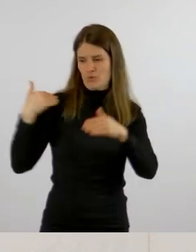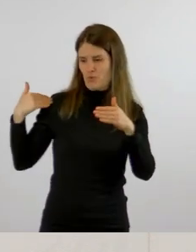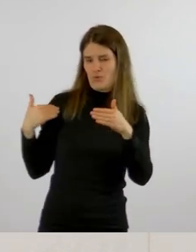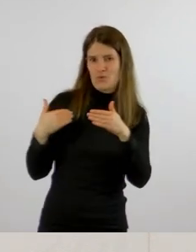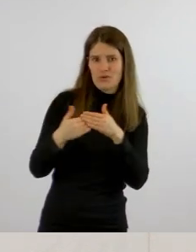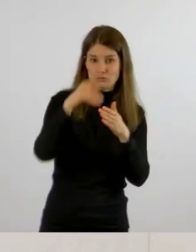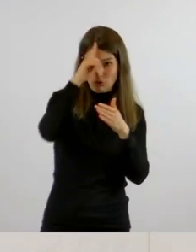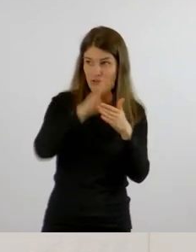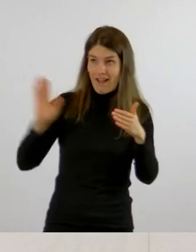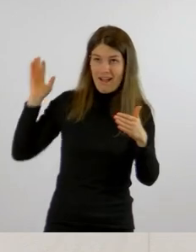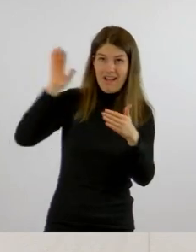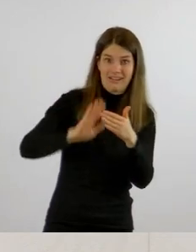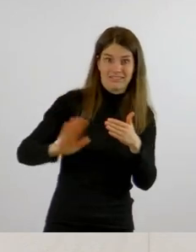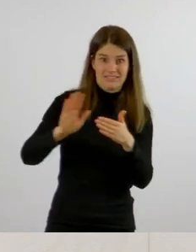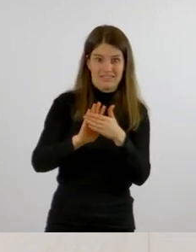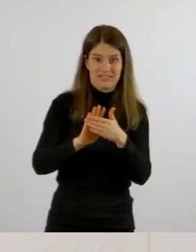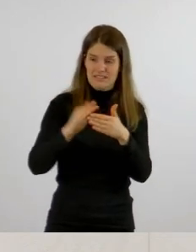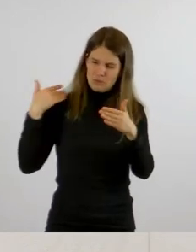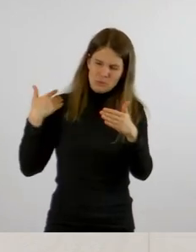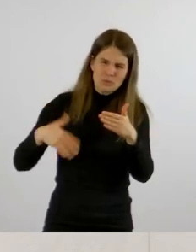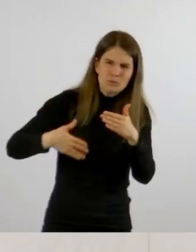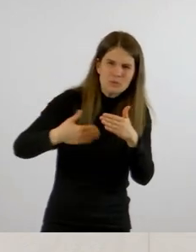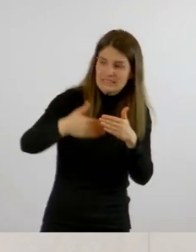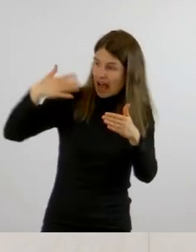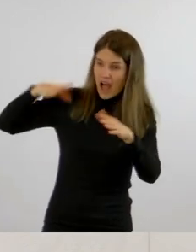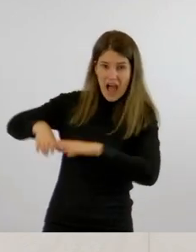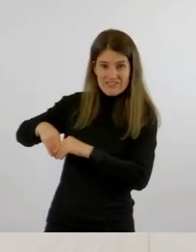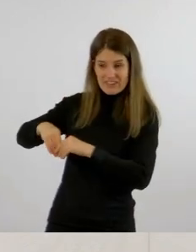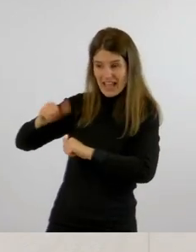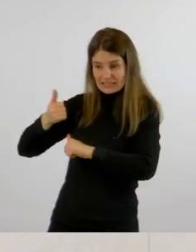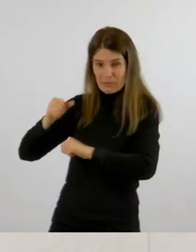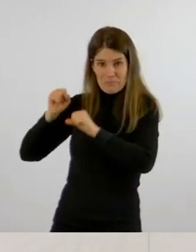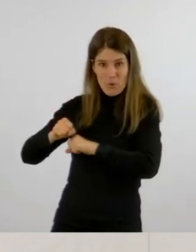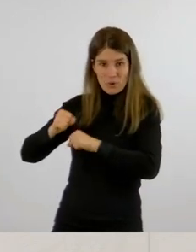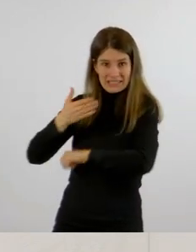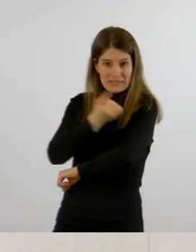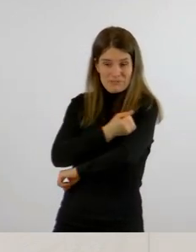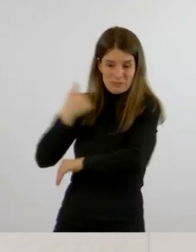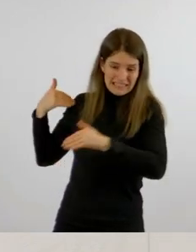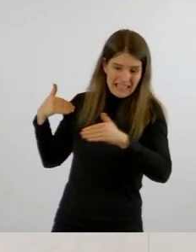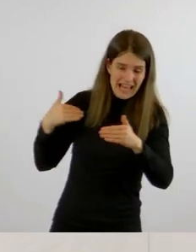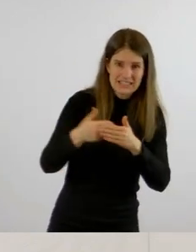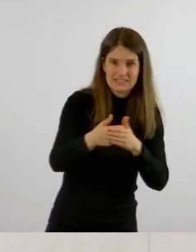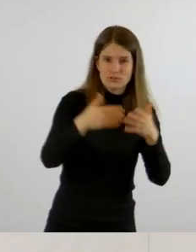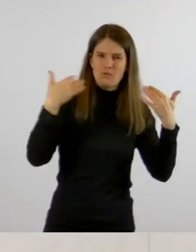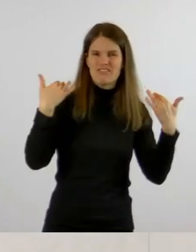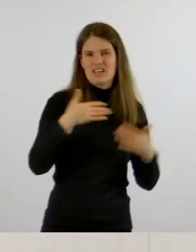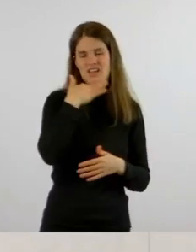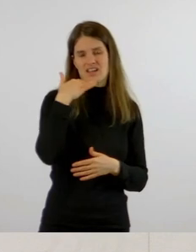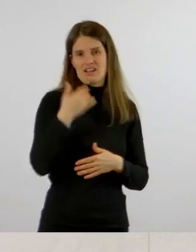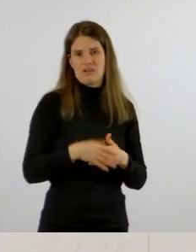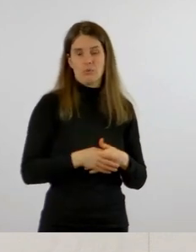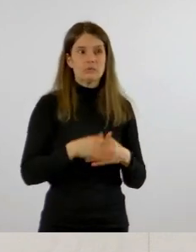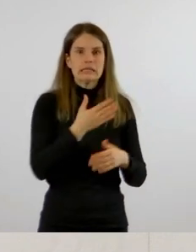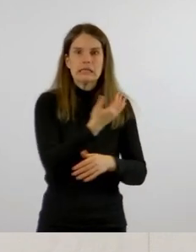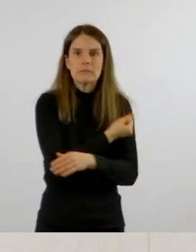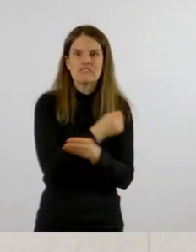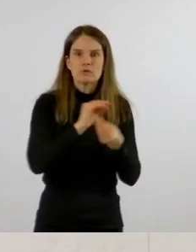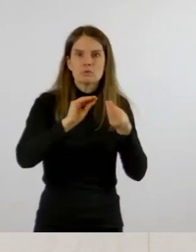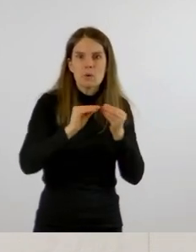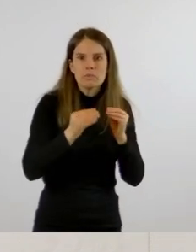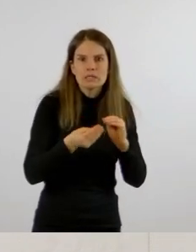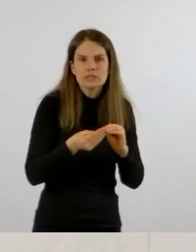Möglichkeit einer Corona-Schutzimpfung verabreicht. Und die Zahl der Impfkomplikationen